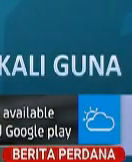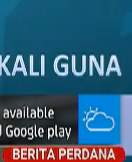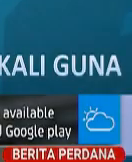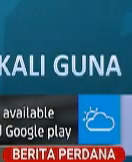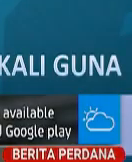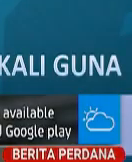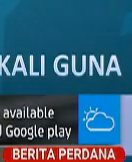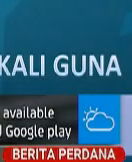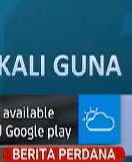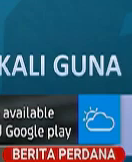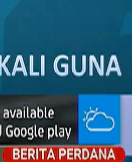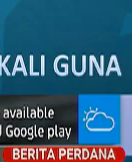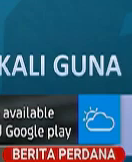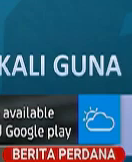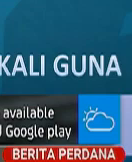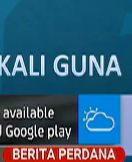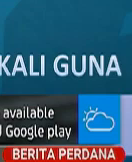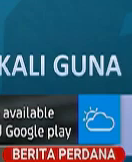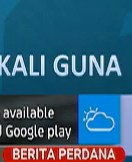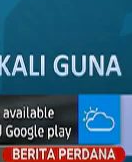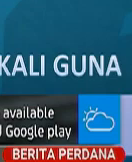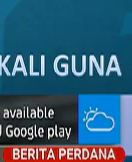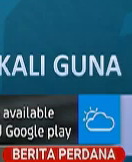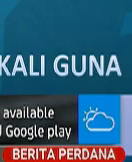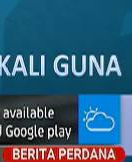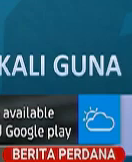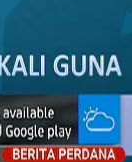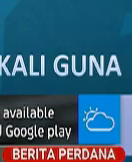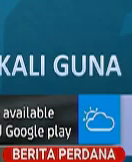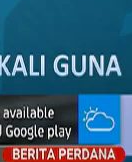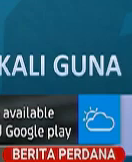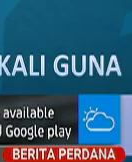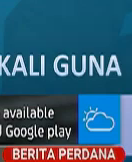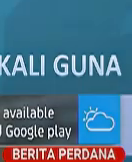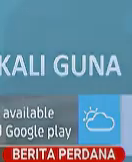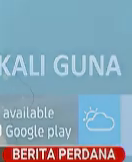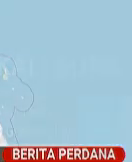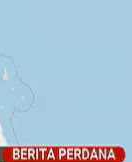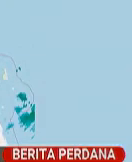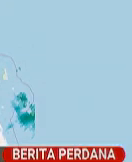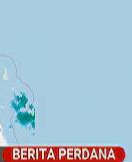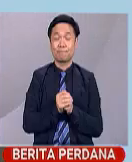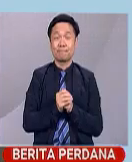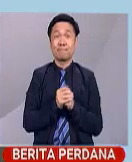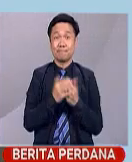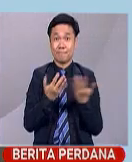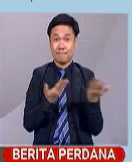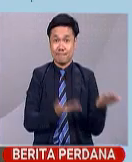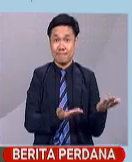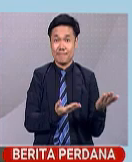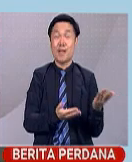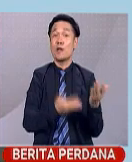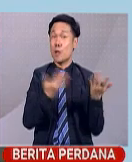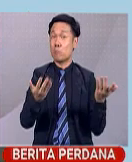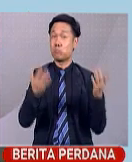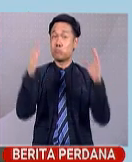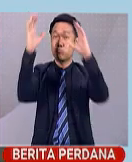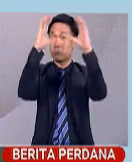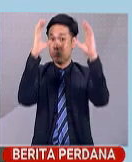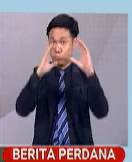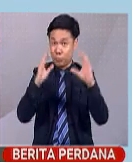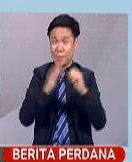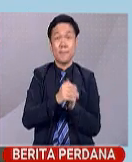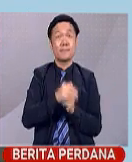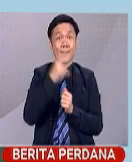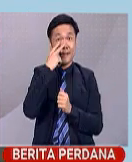Assalamualaikum dan salam sejahtera. Laporan cuaca pada malam ini dimulakan dengan tinjauan cuaca semasa. Imej